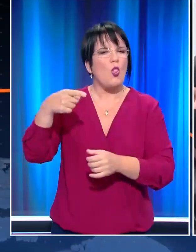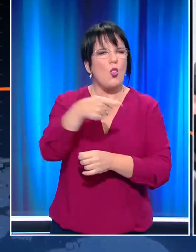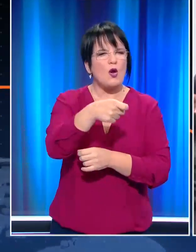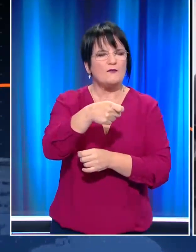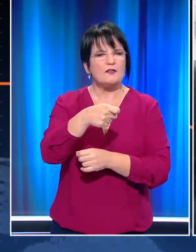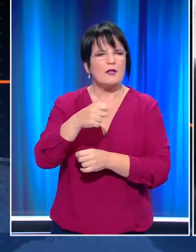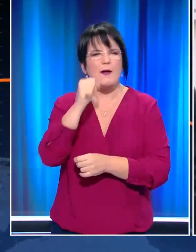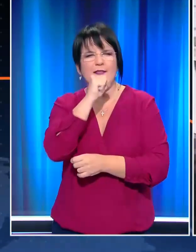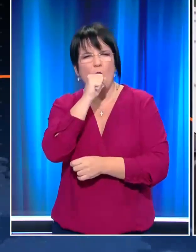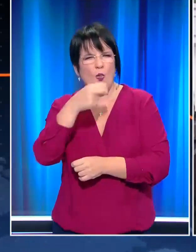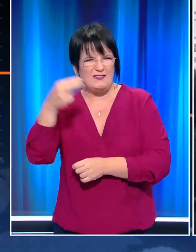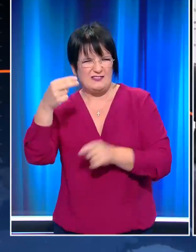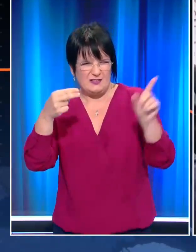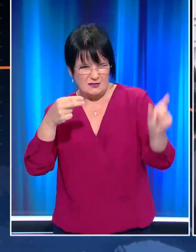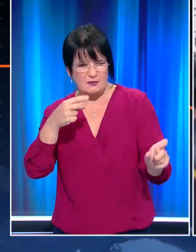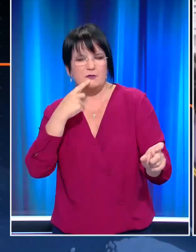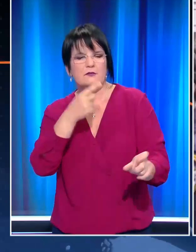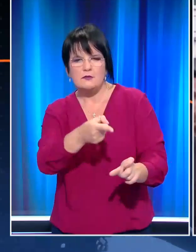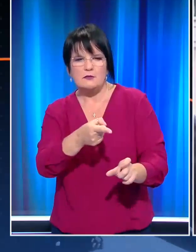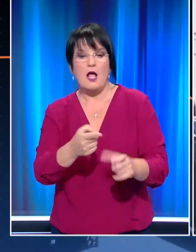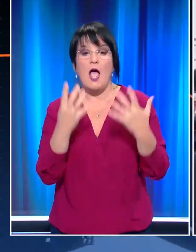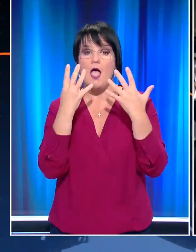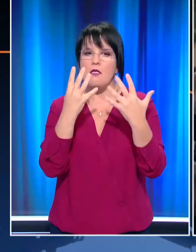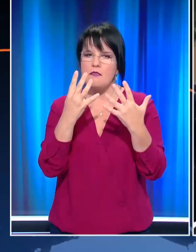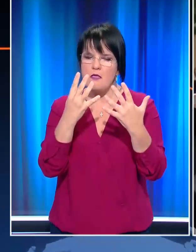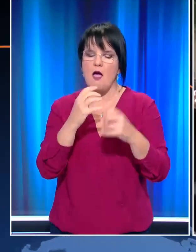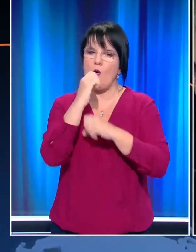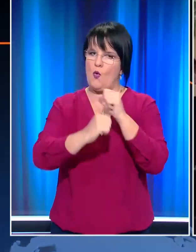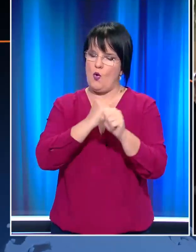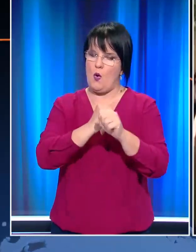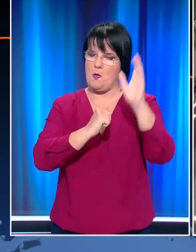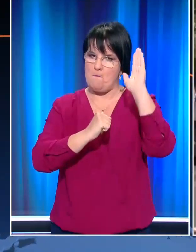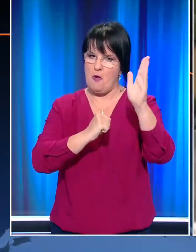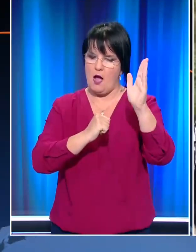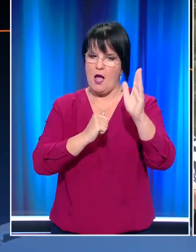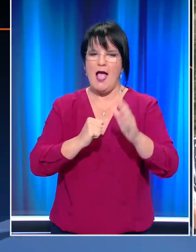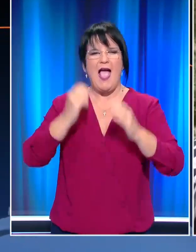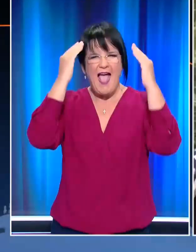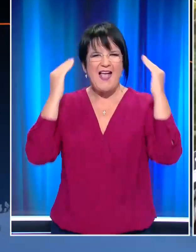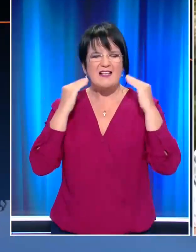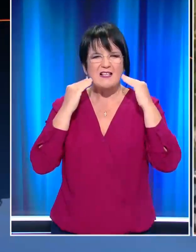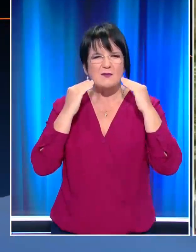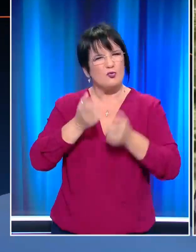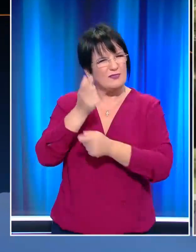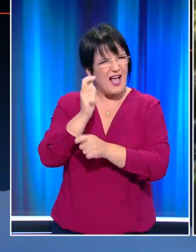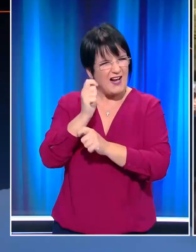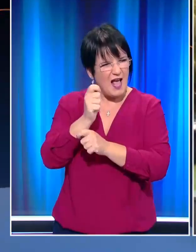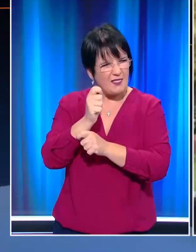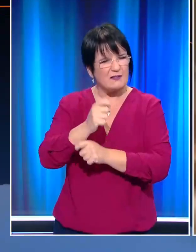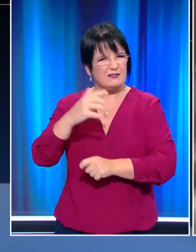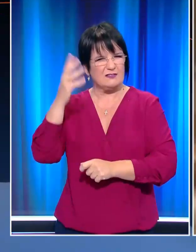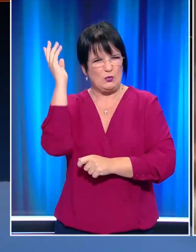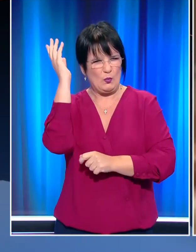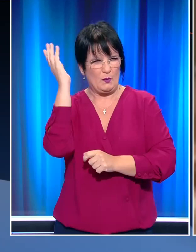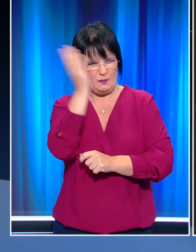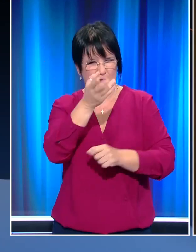του Παυλουθίσσα κινήθηκαν στα 9 χρόνια, ενώ για τους Αιγύπτιους ψαράδες, για την επίθεση σε βάρος